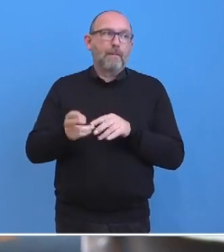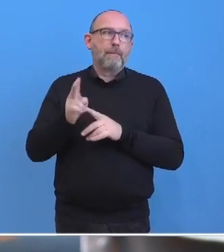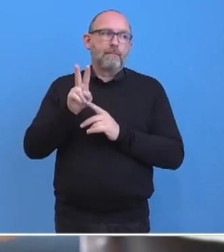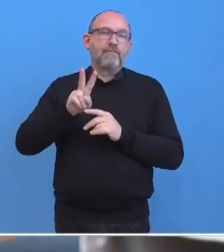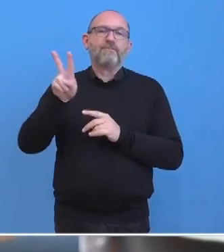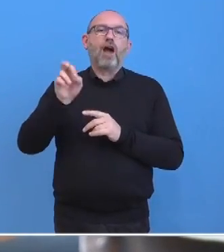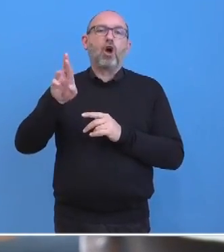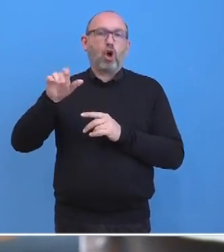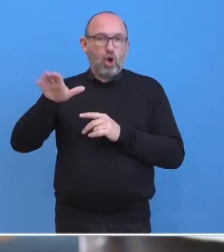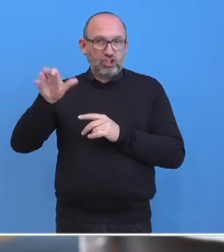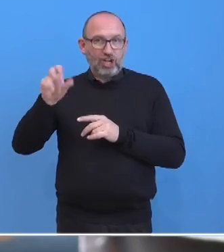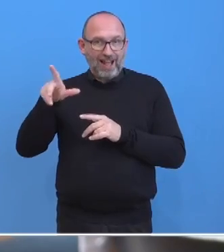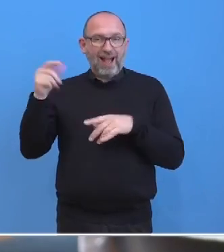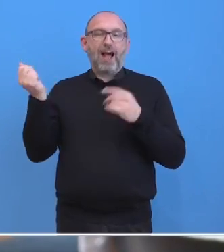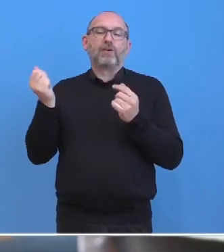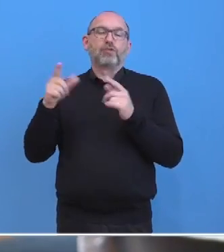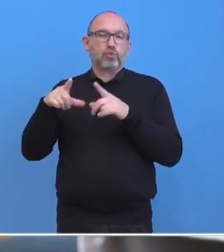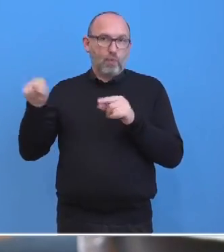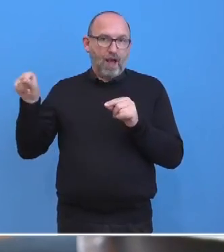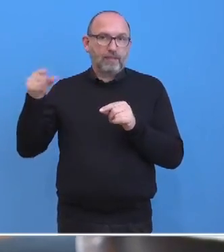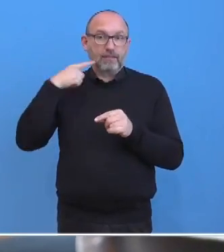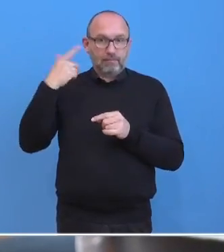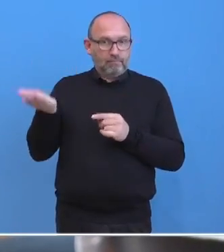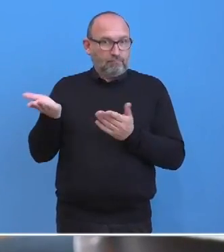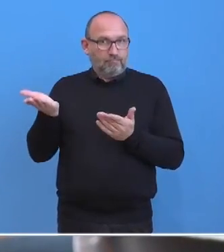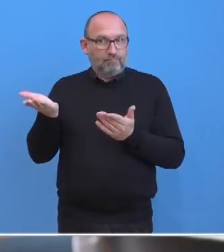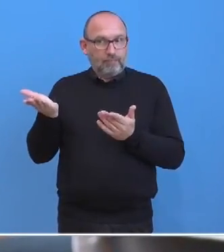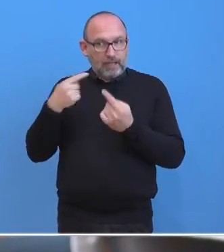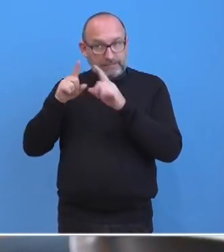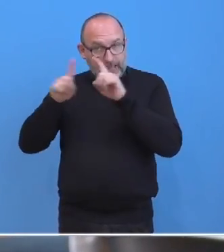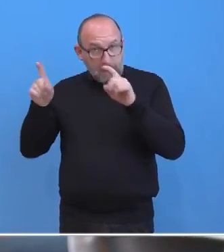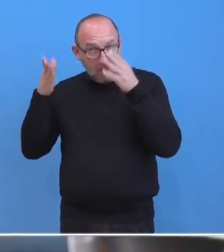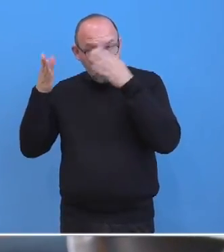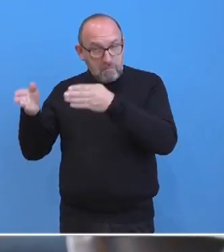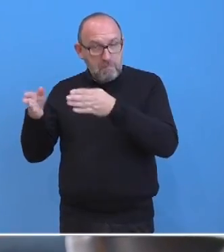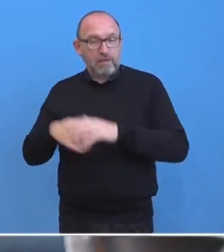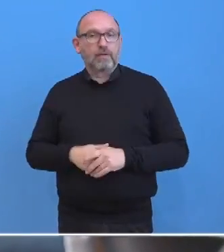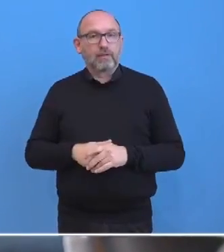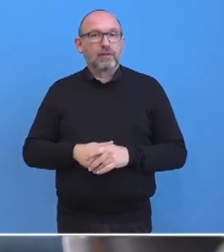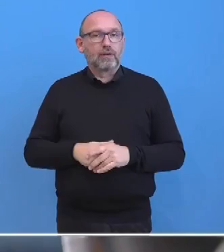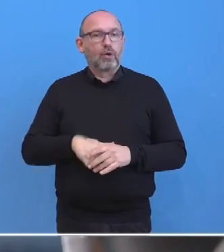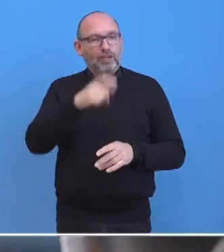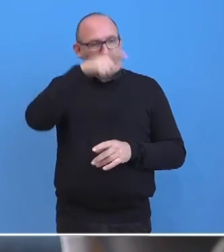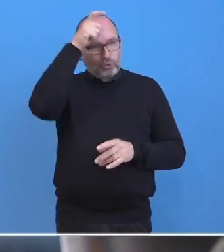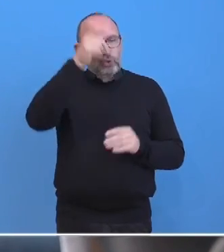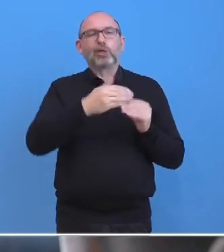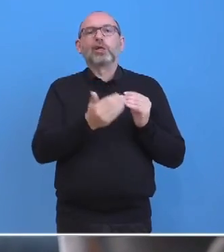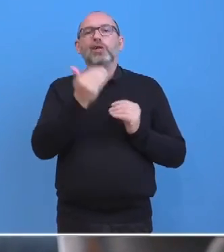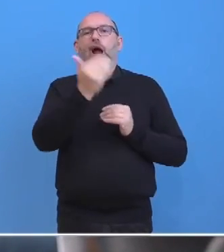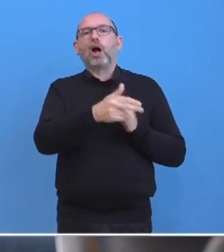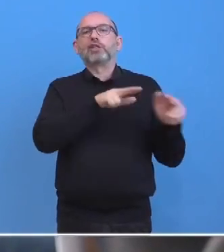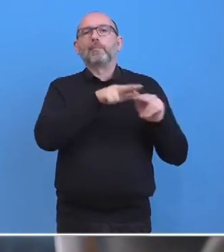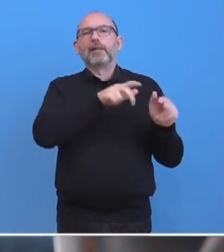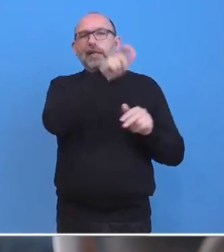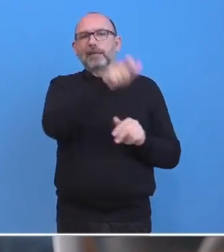zur Sprache gekommen ist und wie hat eigentlich die türkische Seite, türkische Außenminister, auf die deutsche